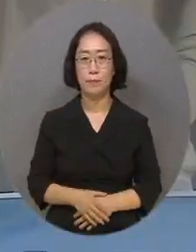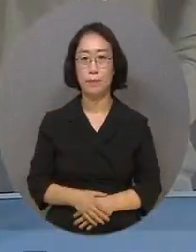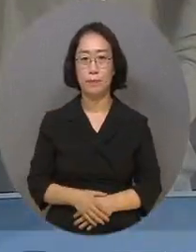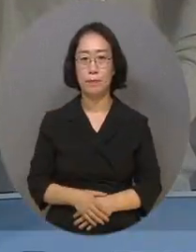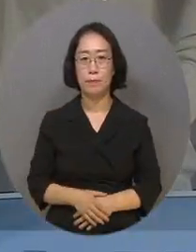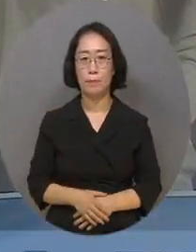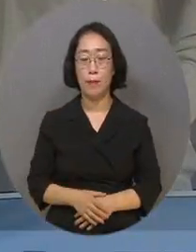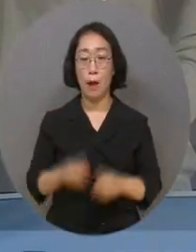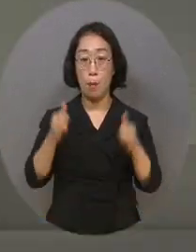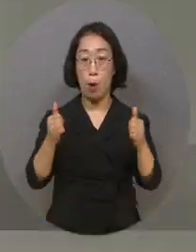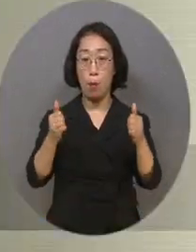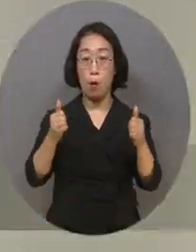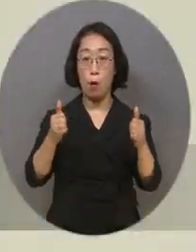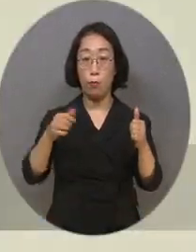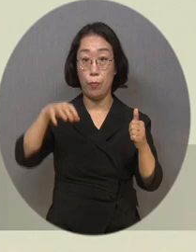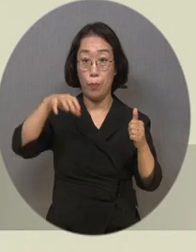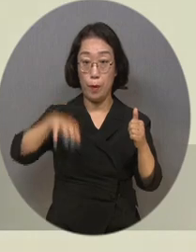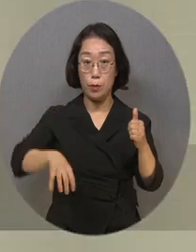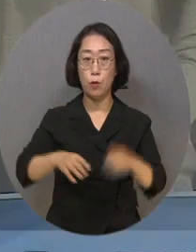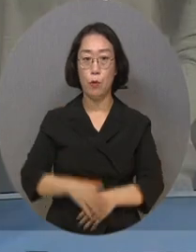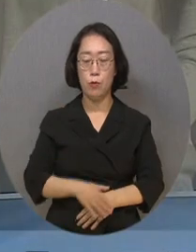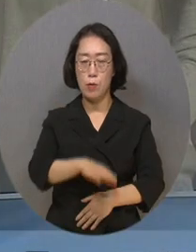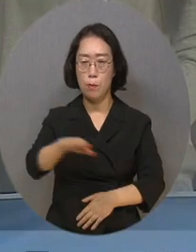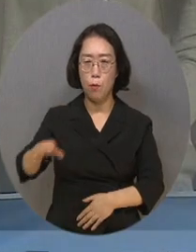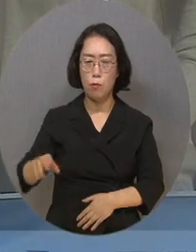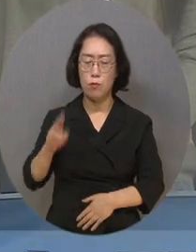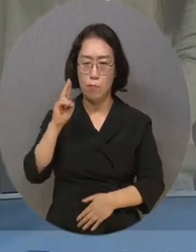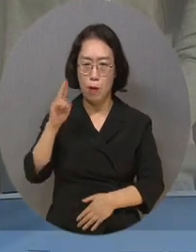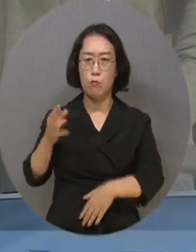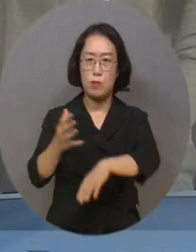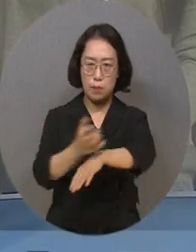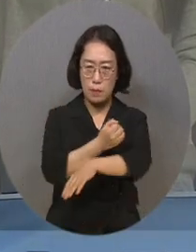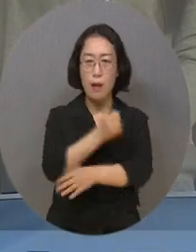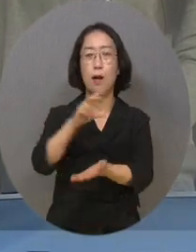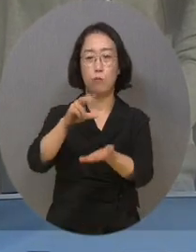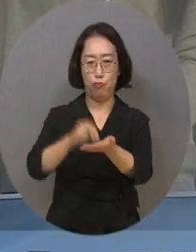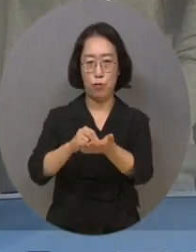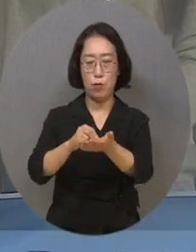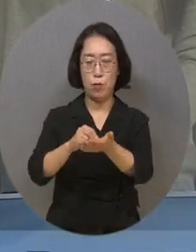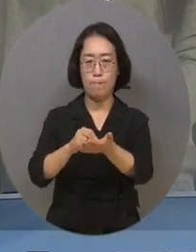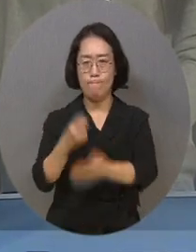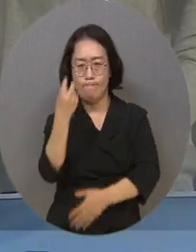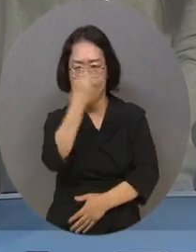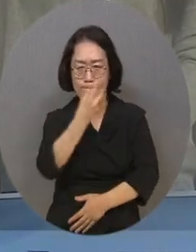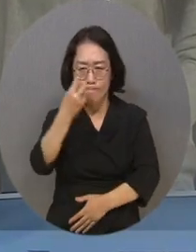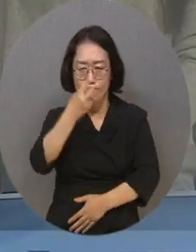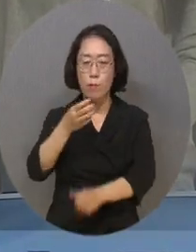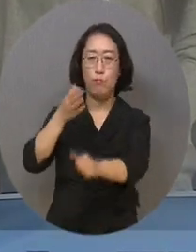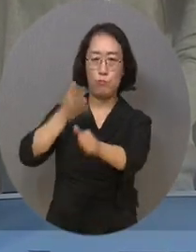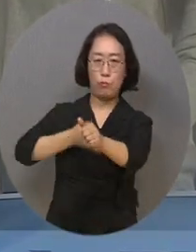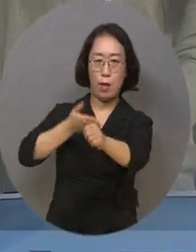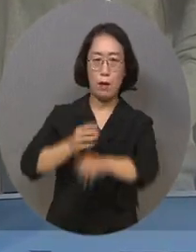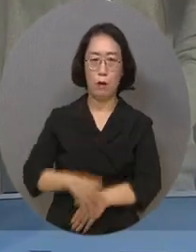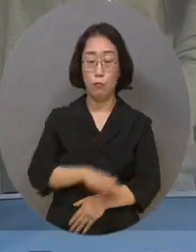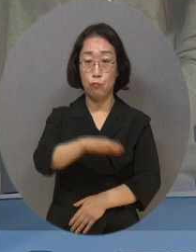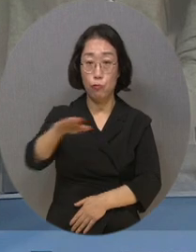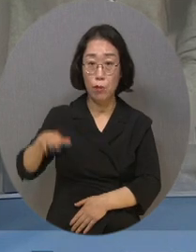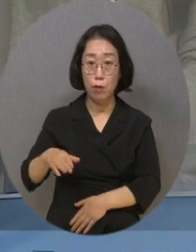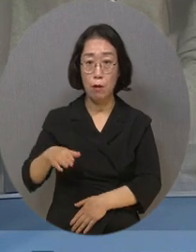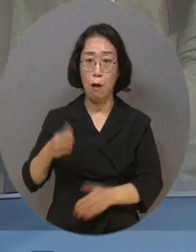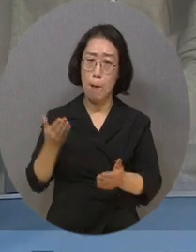법원에서는 이번 사항을 엄중히 여기셔서 다뤄주셨으면 좋겠습니다. 우리가